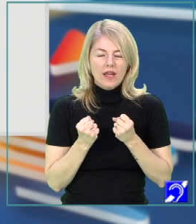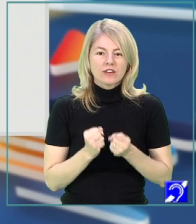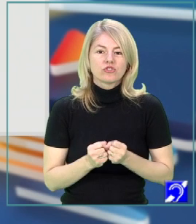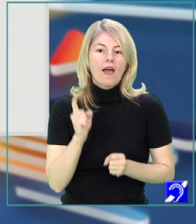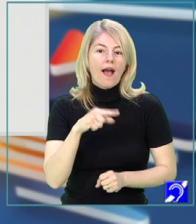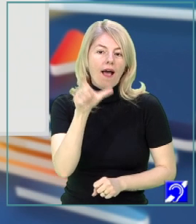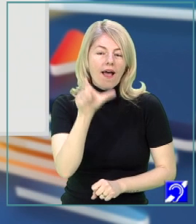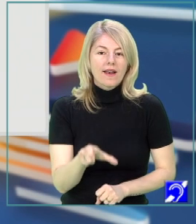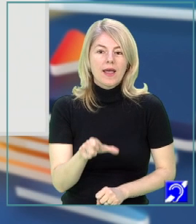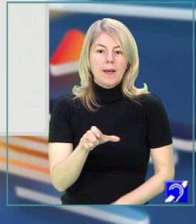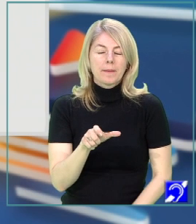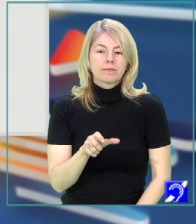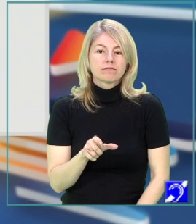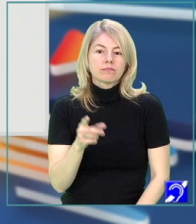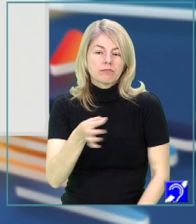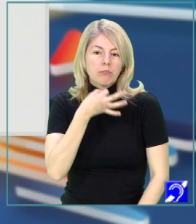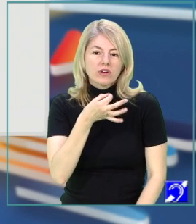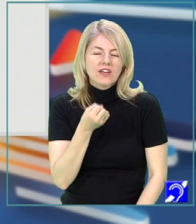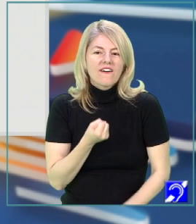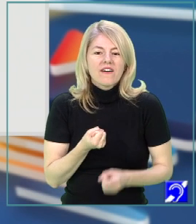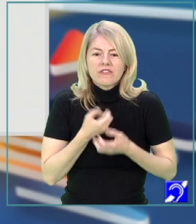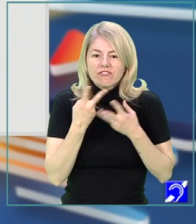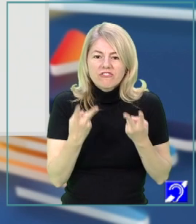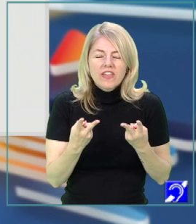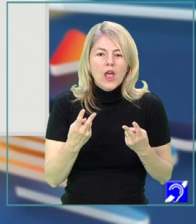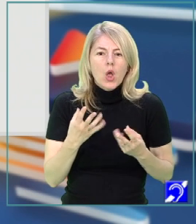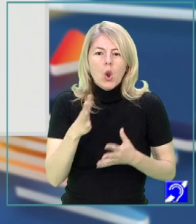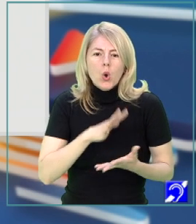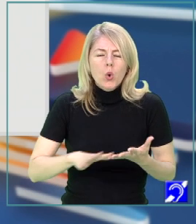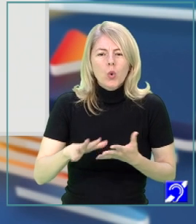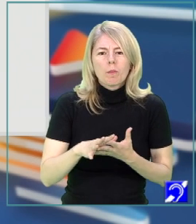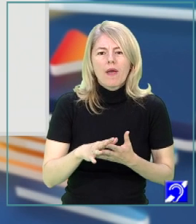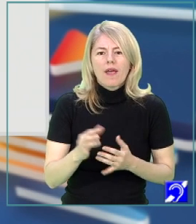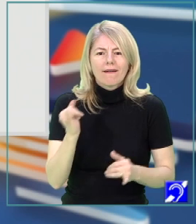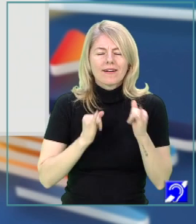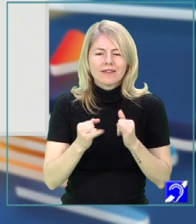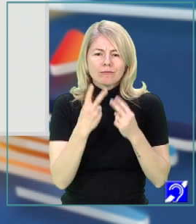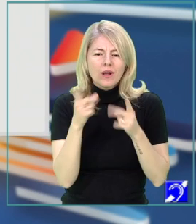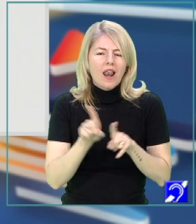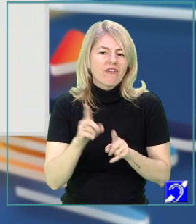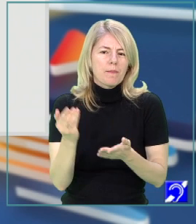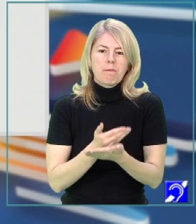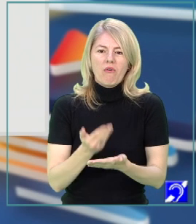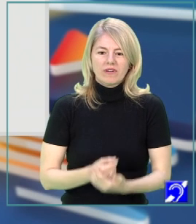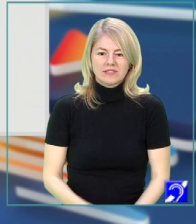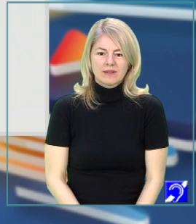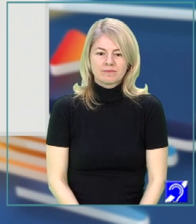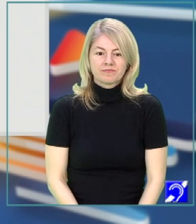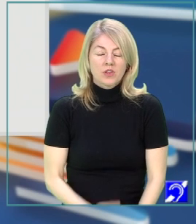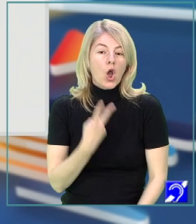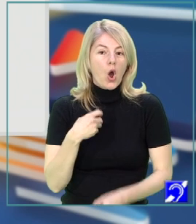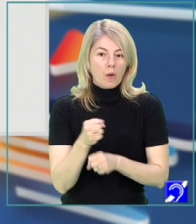ale eului liric, fascinat de această lume pe care grădina i-o înfățișează. Și